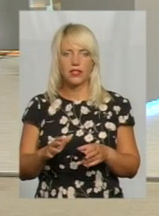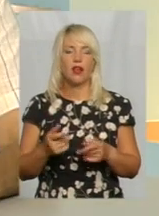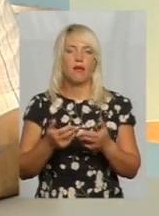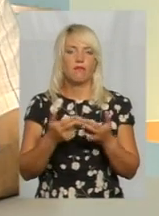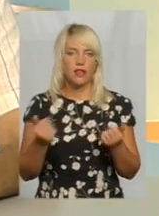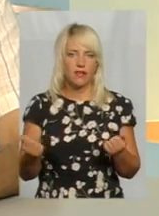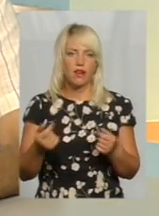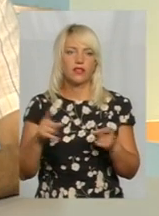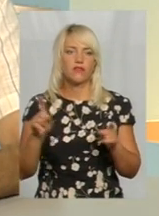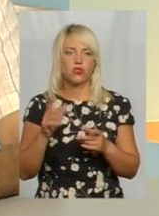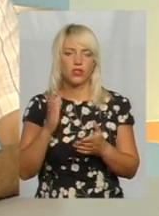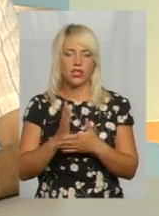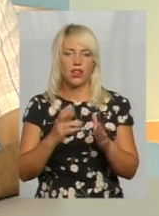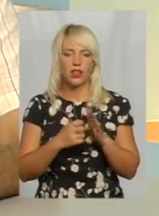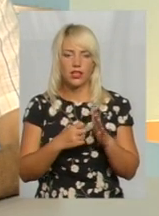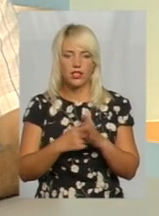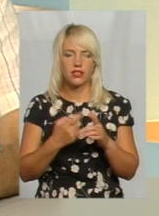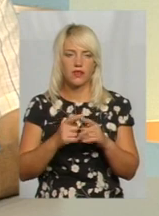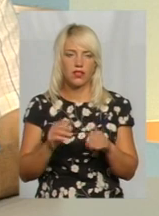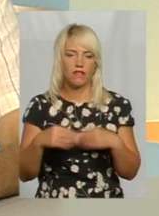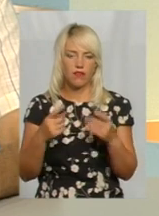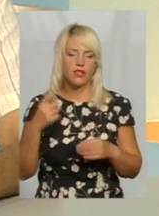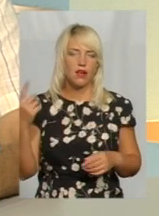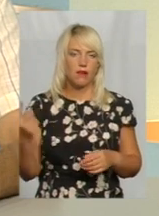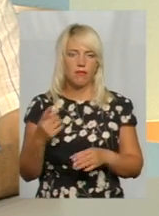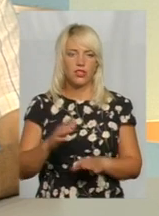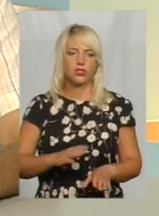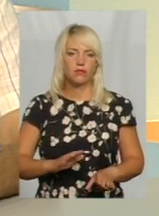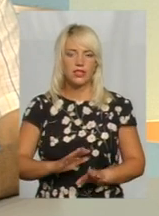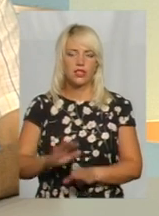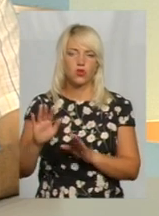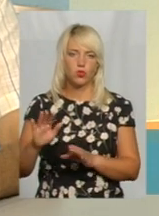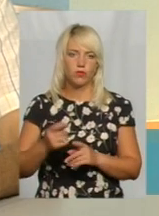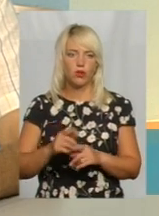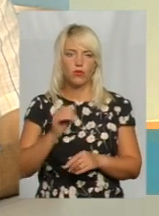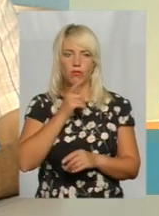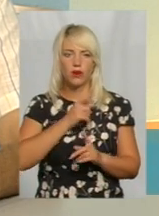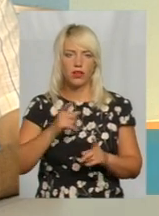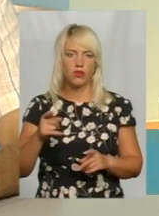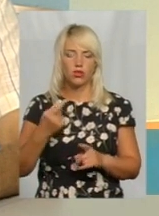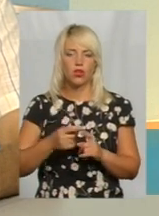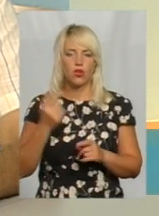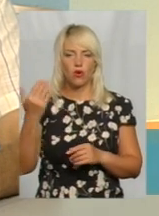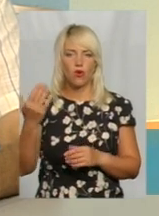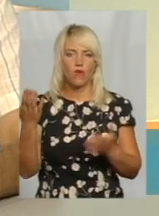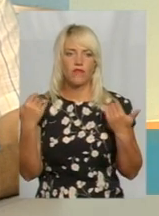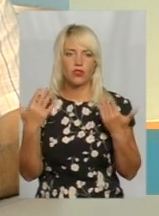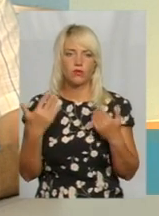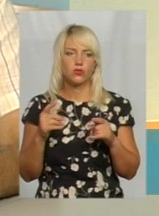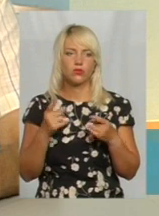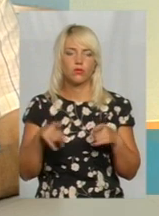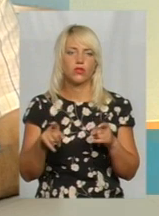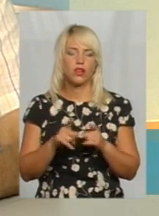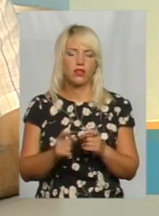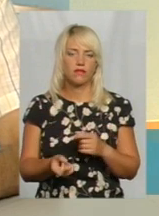є даний лист. Лист видавався його першим заступником в період його відпустки. Тому така